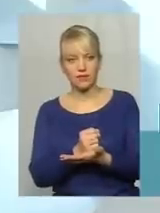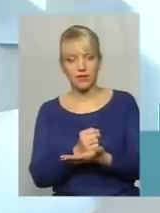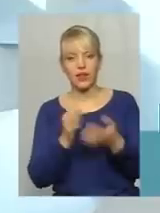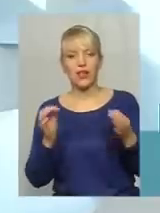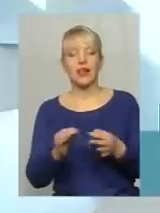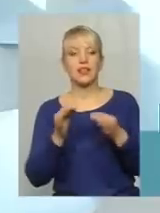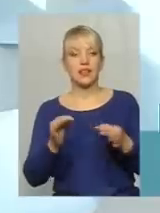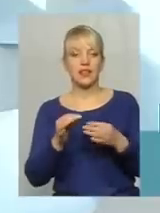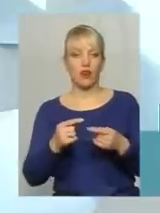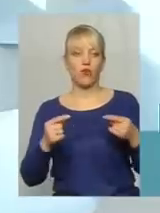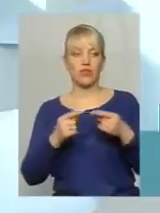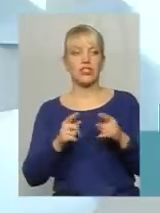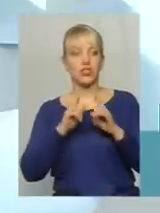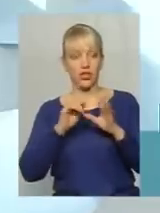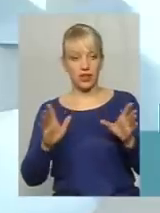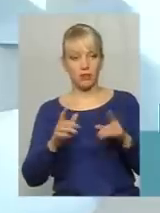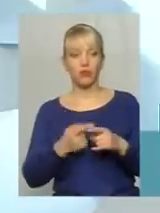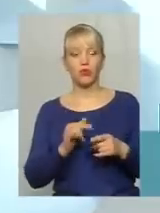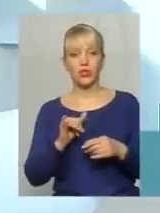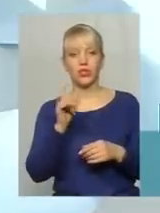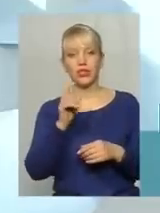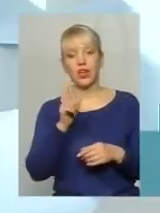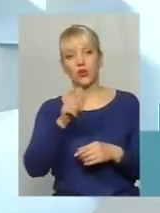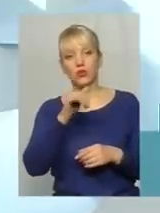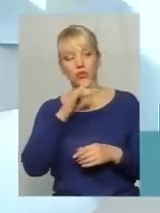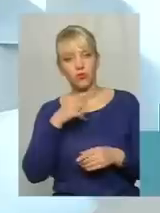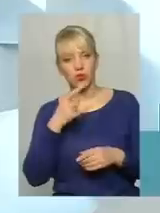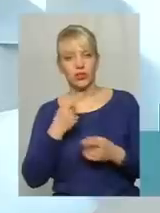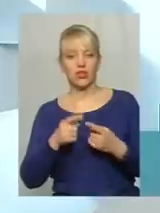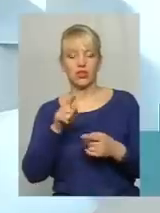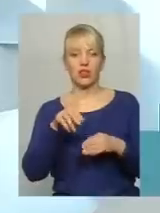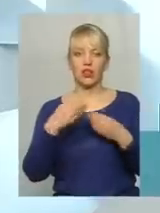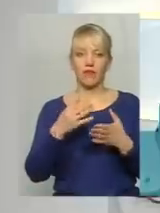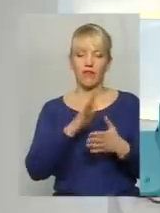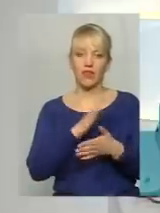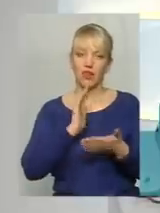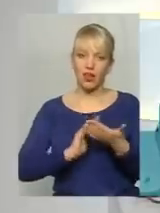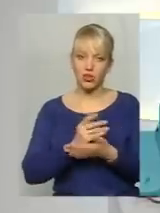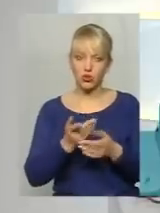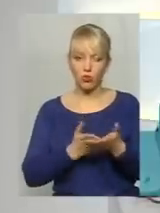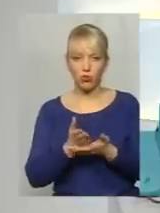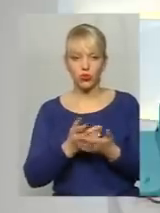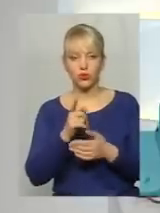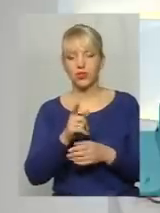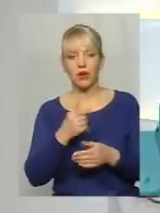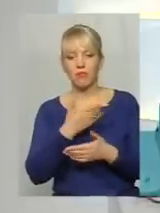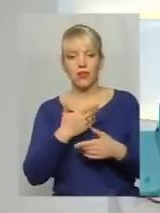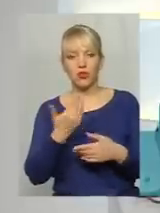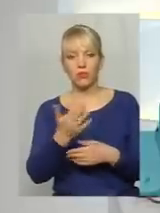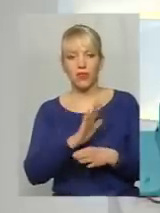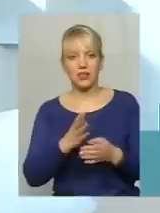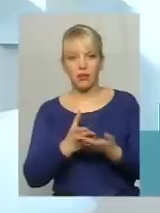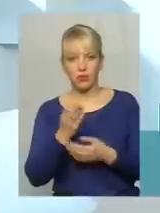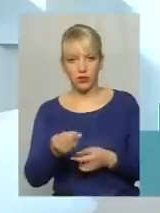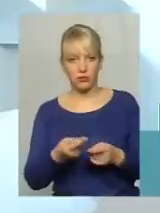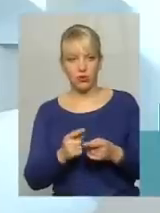ніякого визначення не буде. Тобто мешканці не зможуть сказати, що ти цього місяця надавав якусь неякісну послугу і ми тобі її не заплатимо. Мешканці єдини